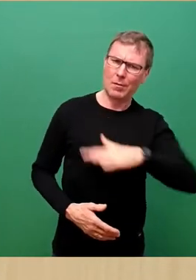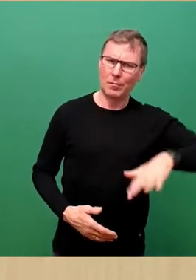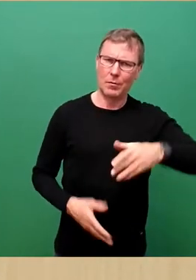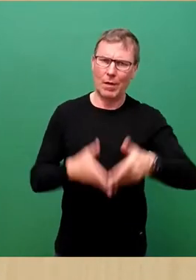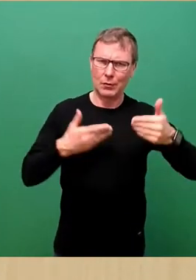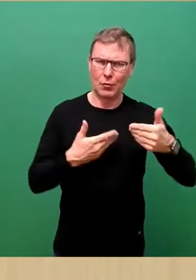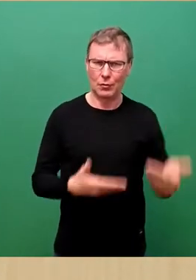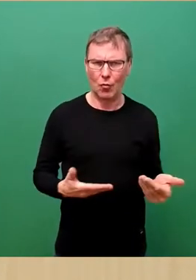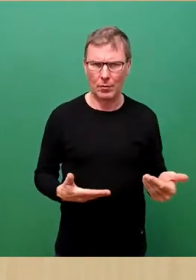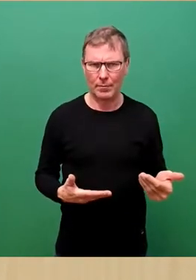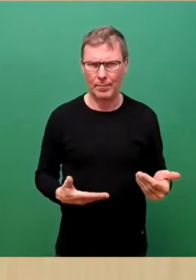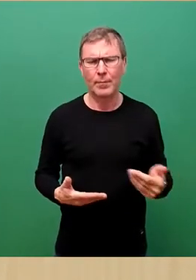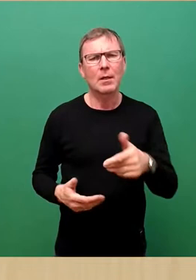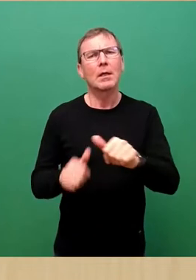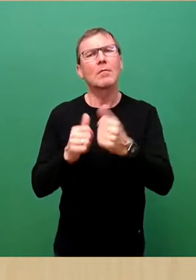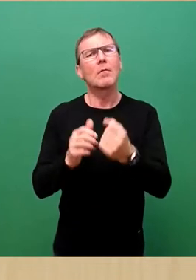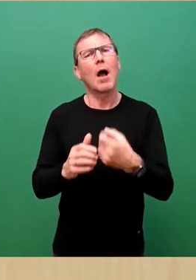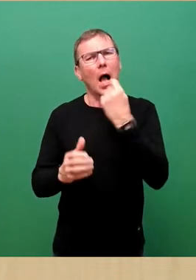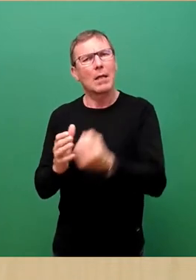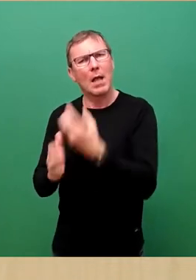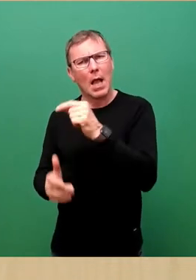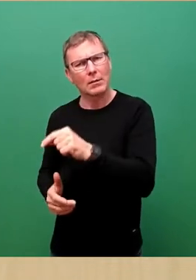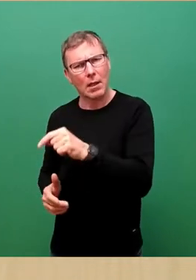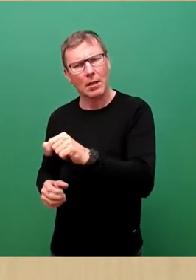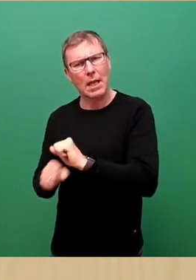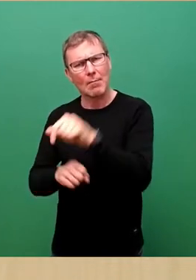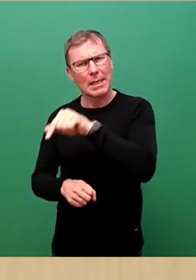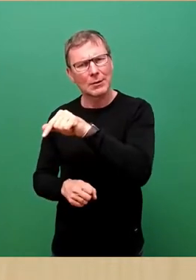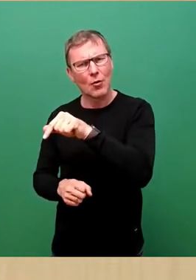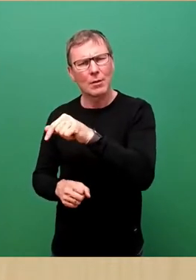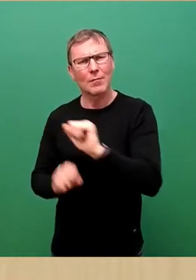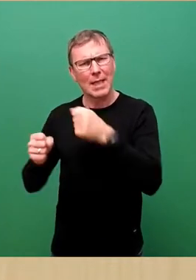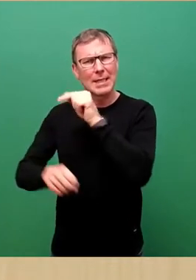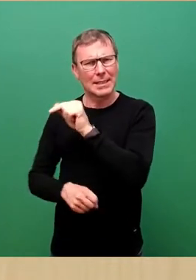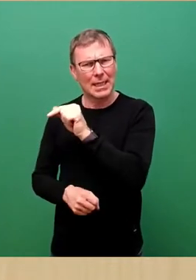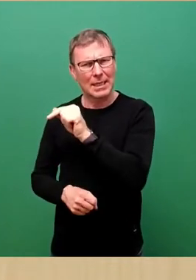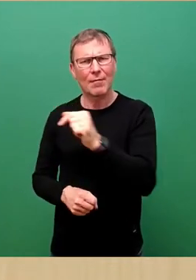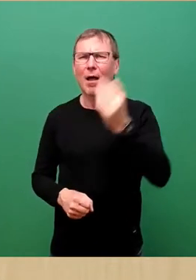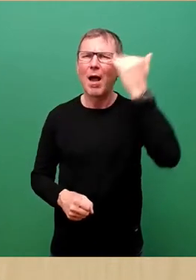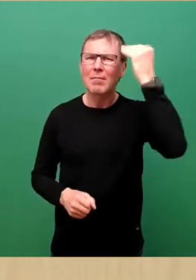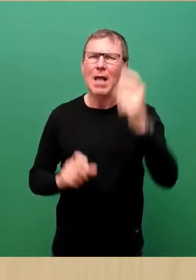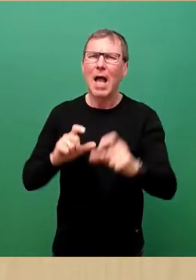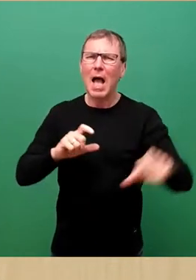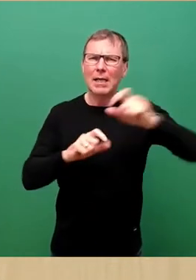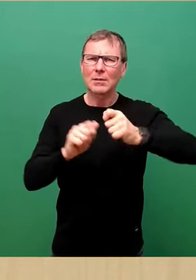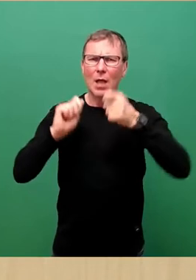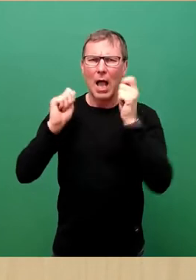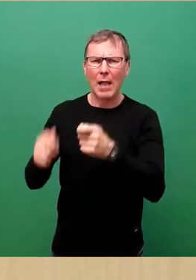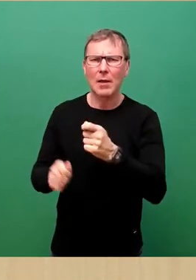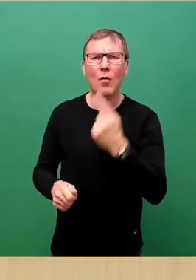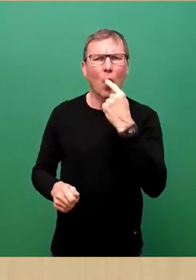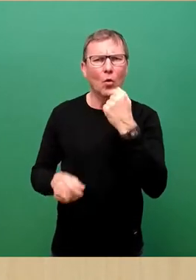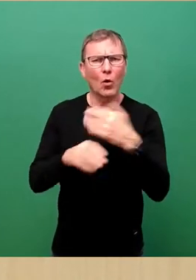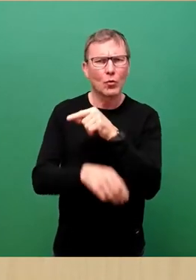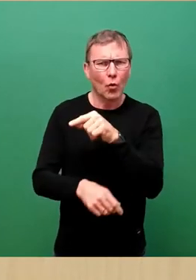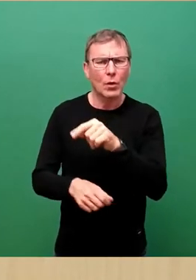man in Formen wie der ursprüngliche Antrag und die Petition seitens der Initiative bzw. auch des ursprünglichen Ergänzungsantrags von Rot-Rot-Grün und Dissidenten